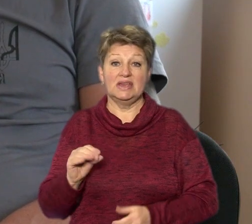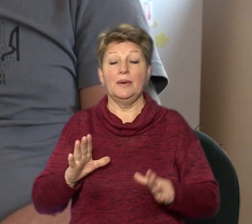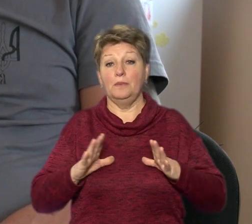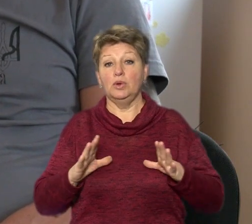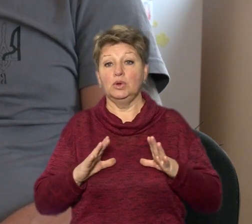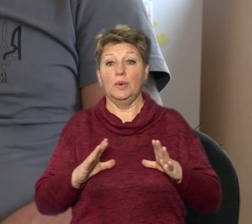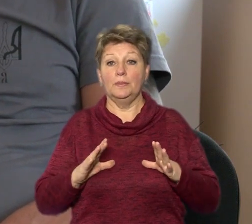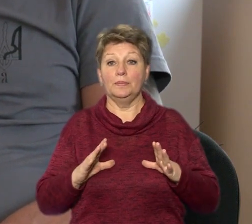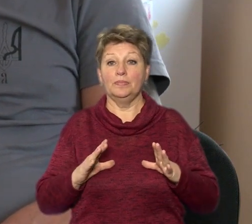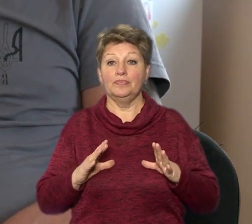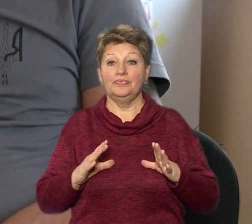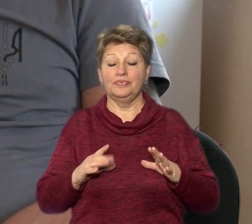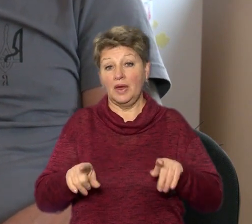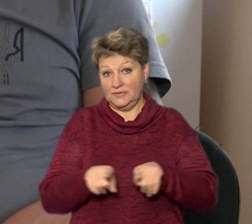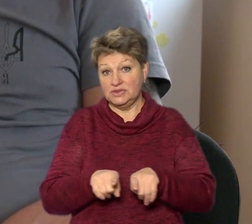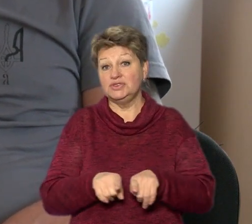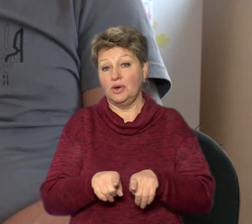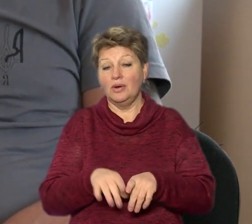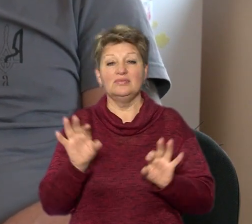комфортно.